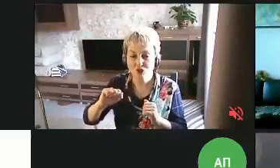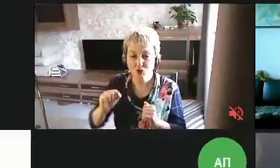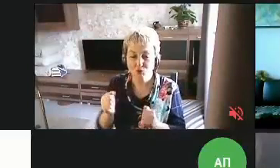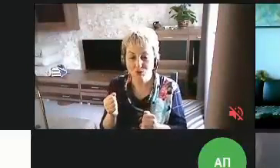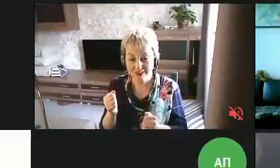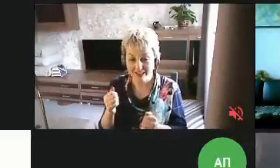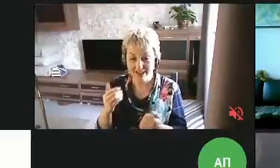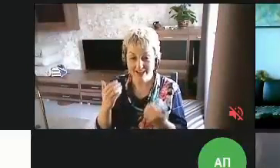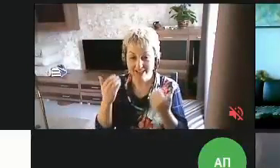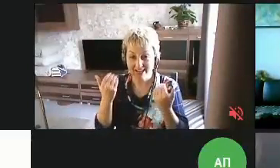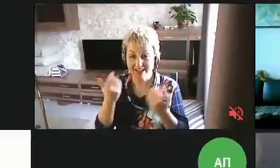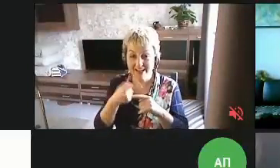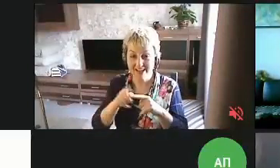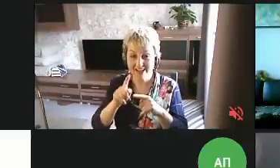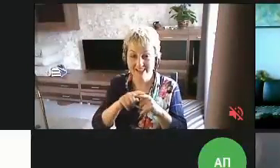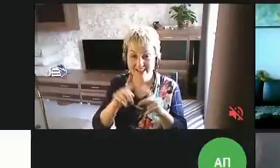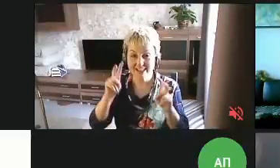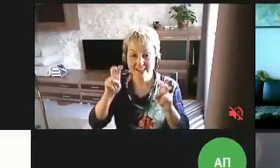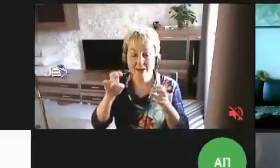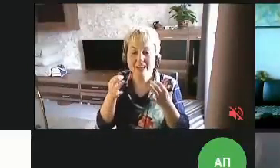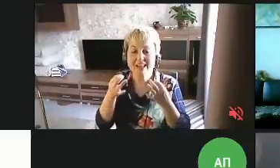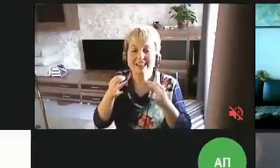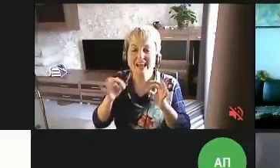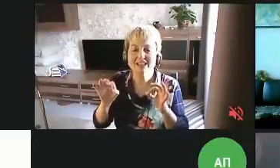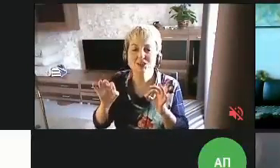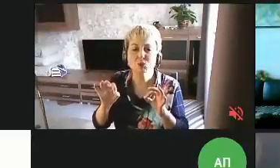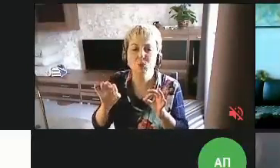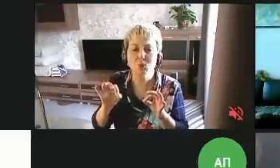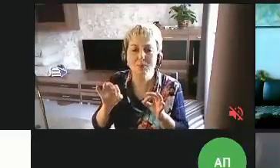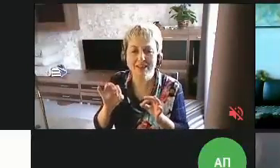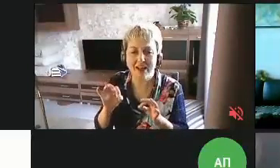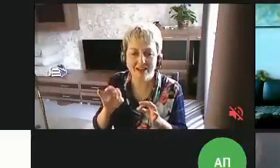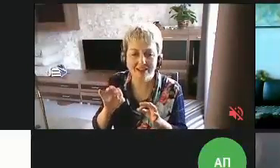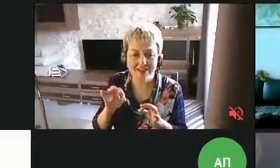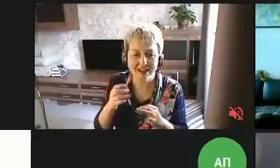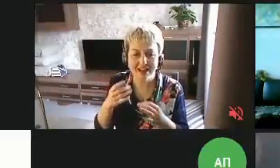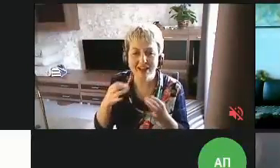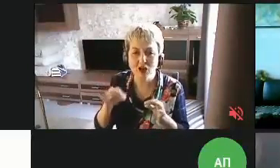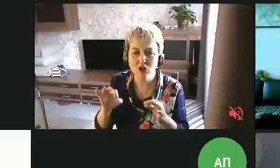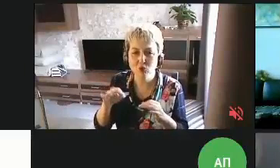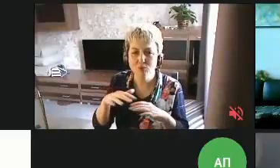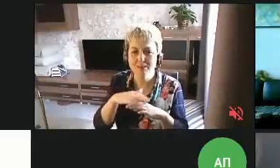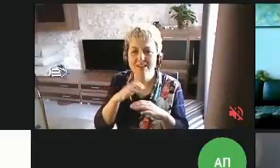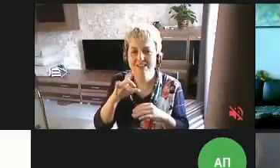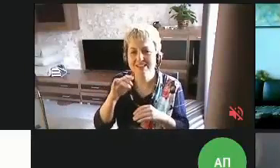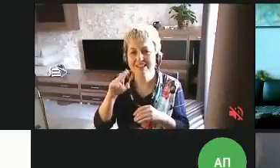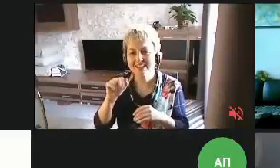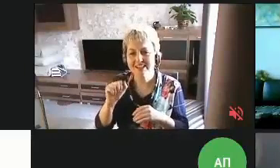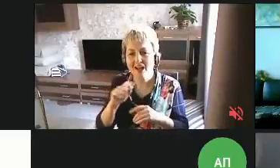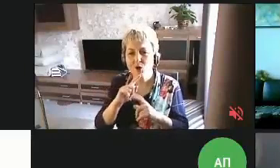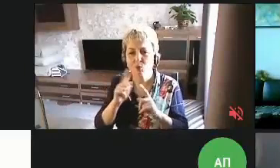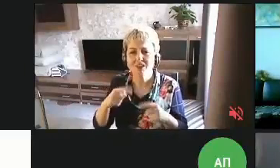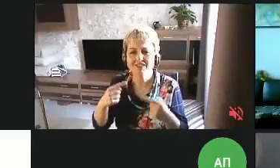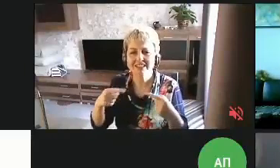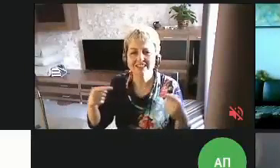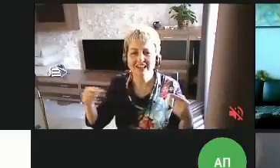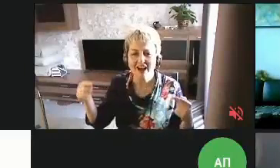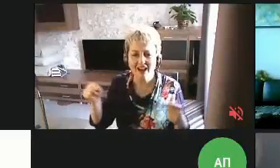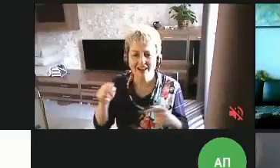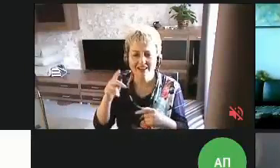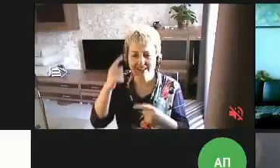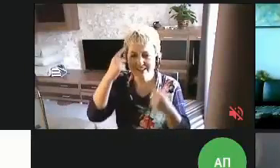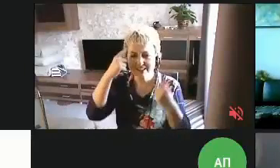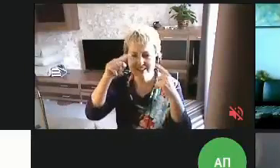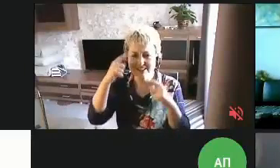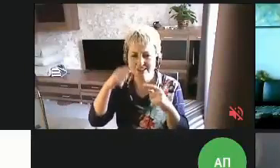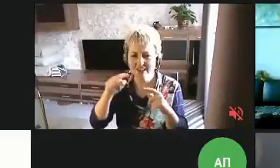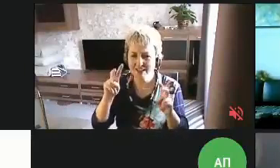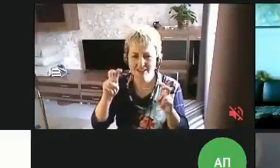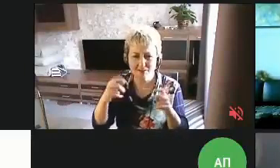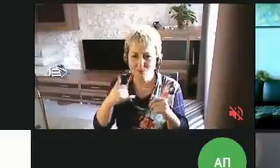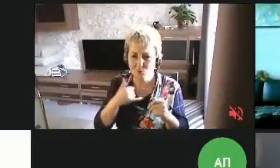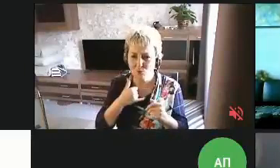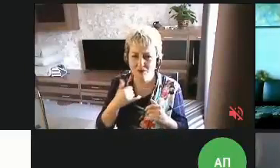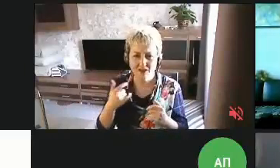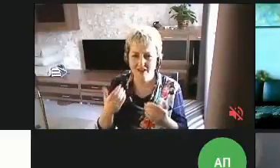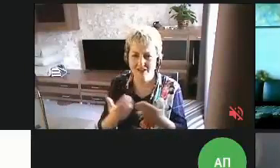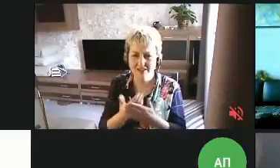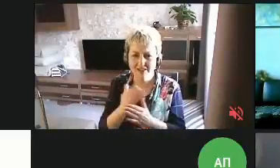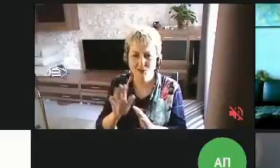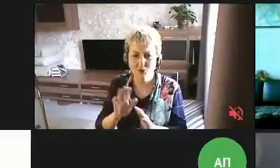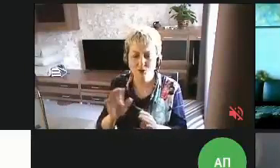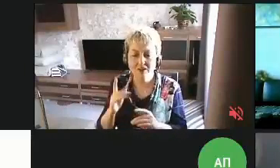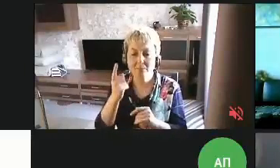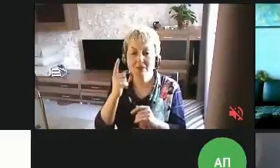И вот эта тема «Доступность», «Доступная среда» или «Универсальный дизайн» для нас – тема не новая,